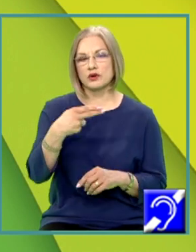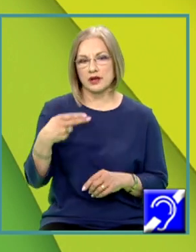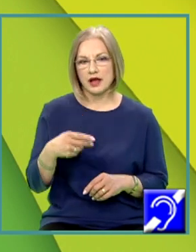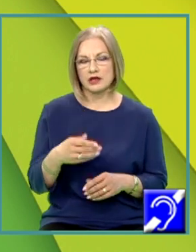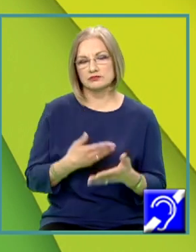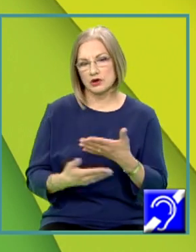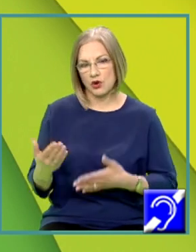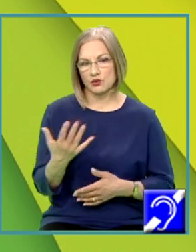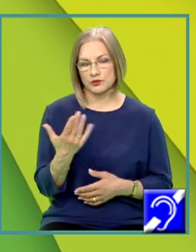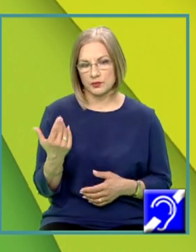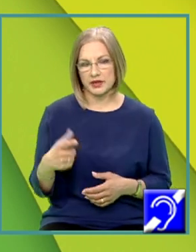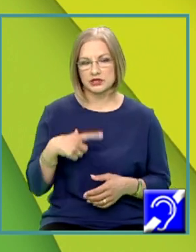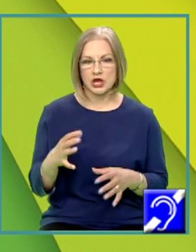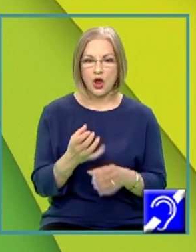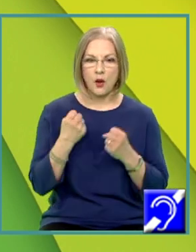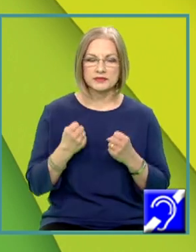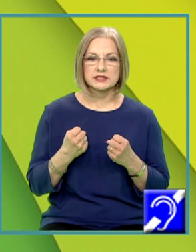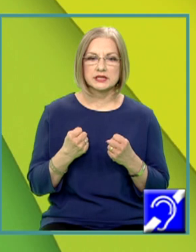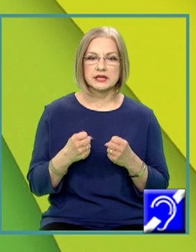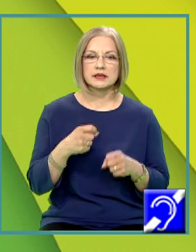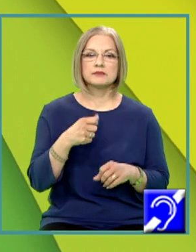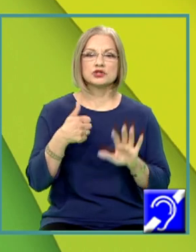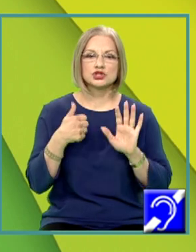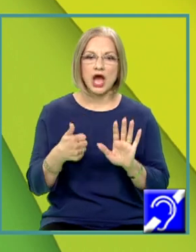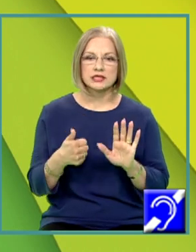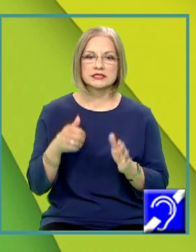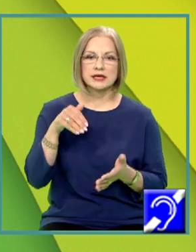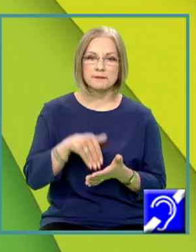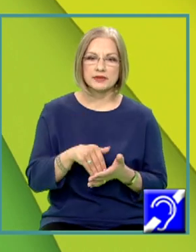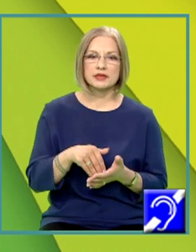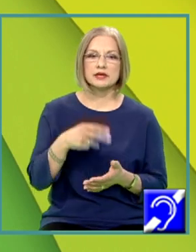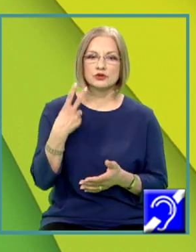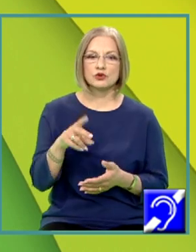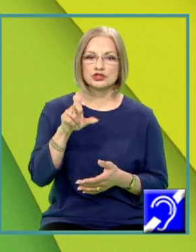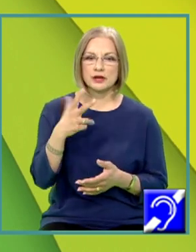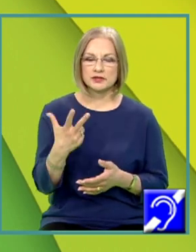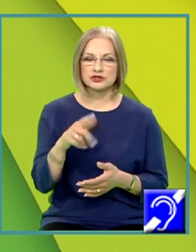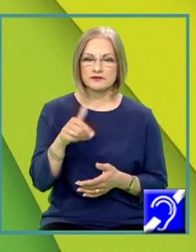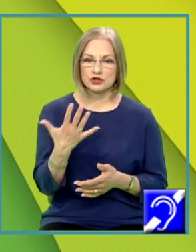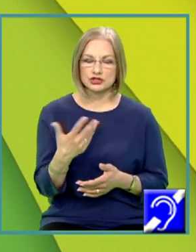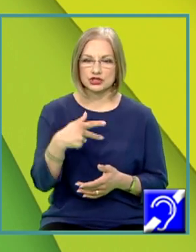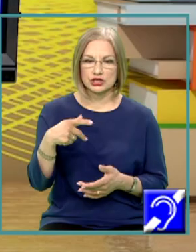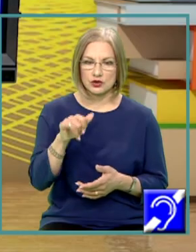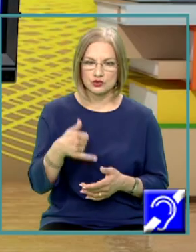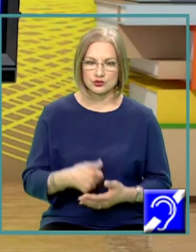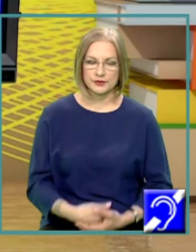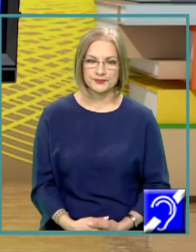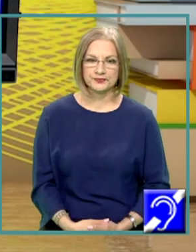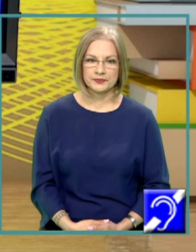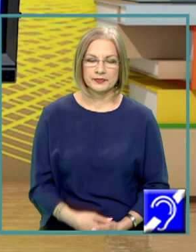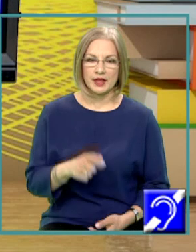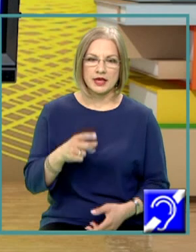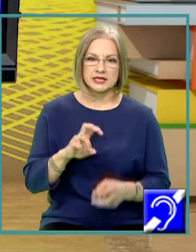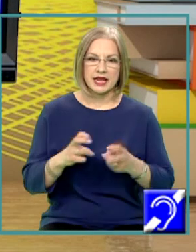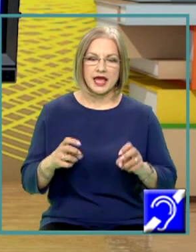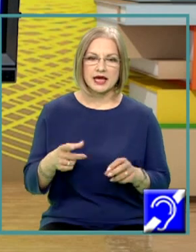înlocuim numeric și obținem 6273,5 kilojuli. O reacție de